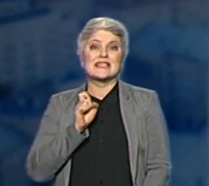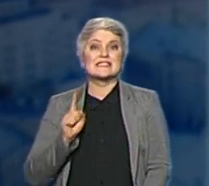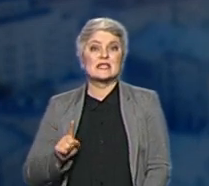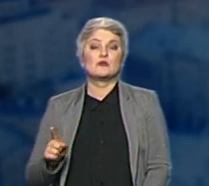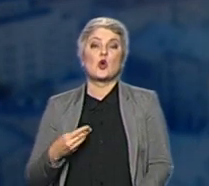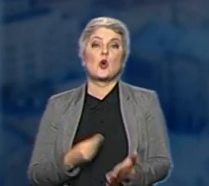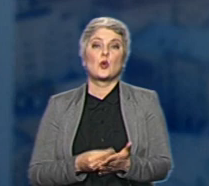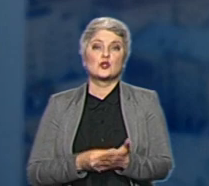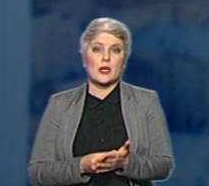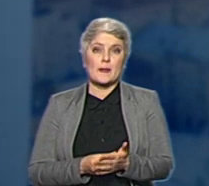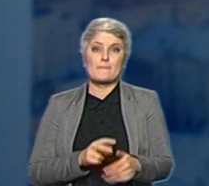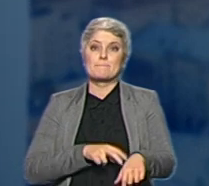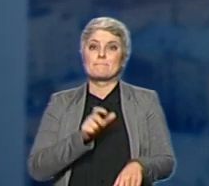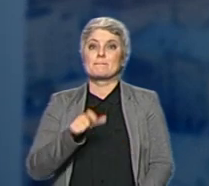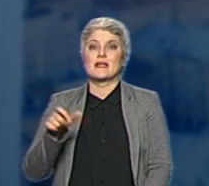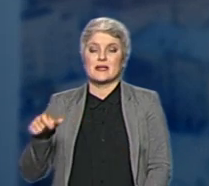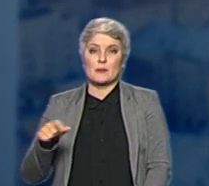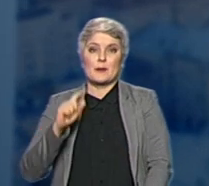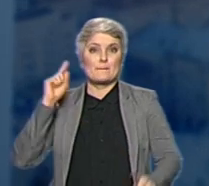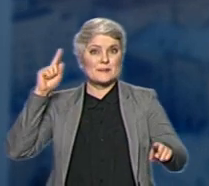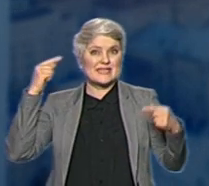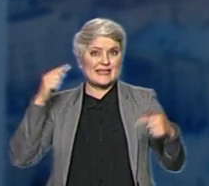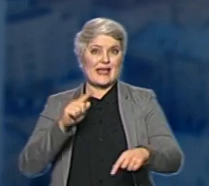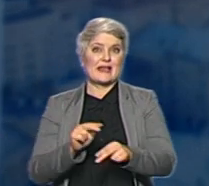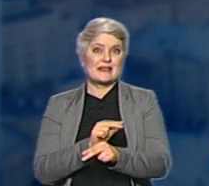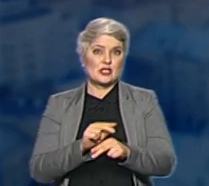психіатричних лікарень не вистачає саме через впроваджену нею медреформу. за